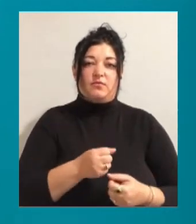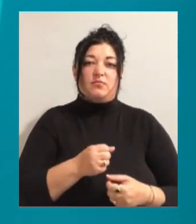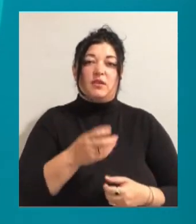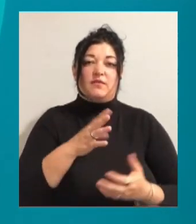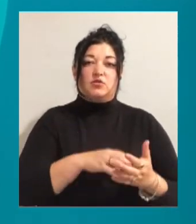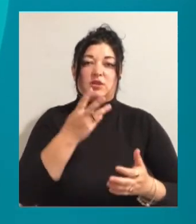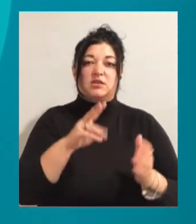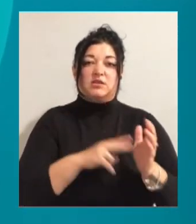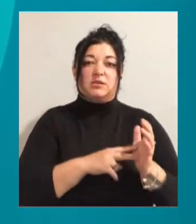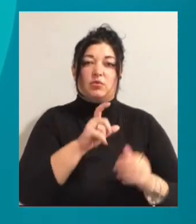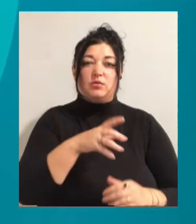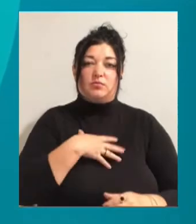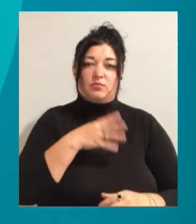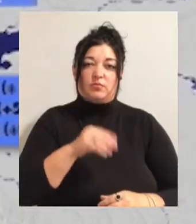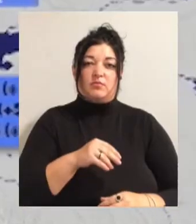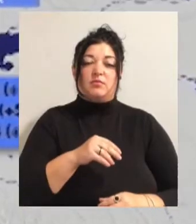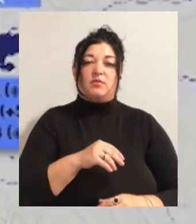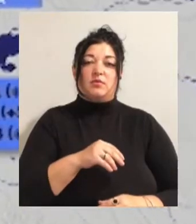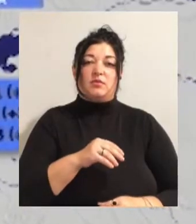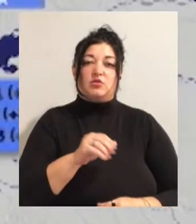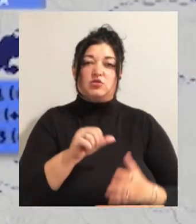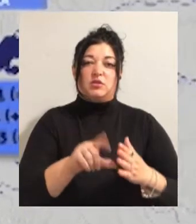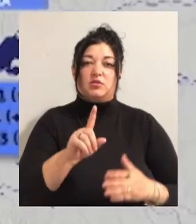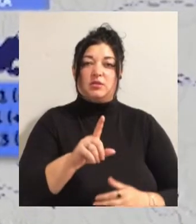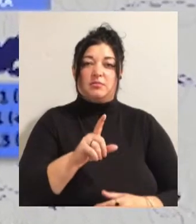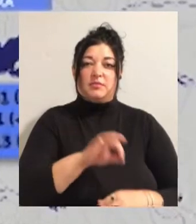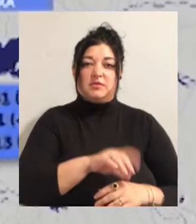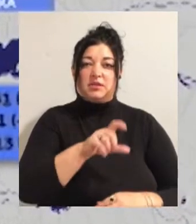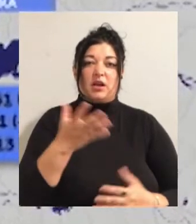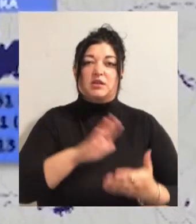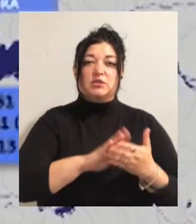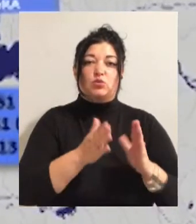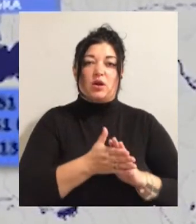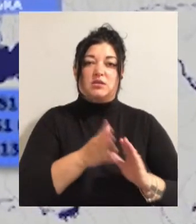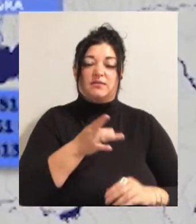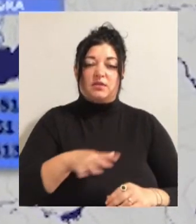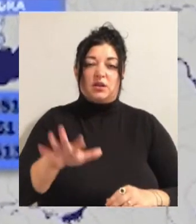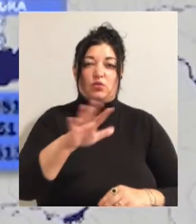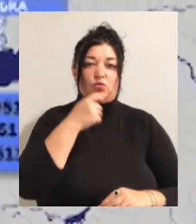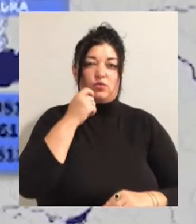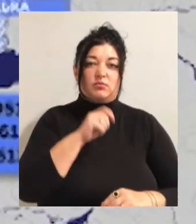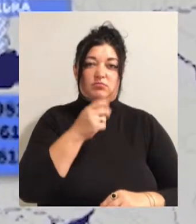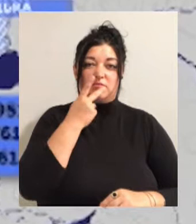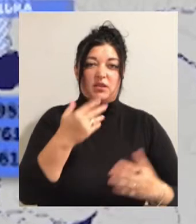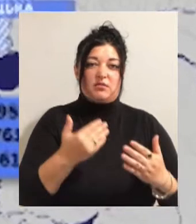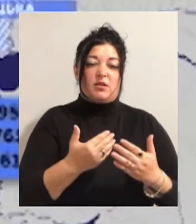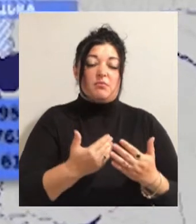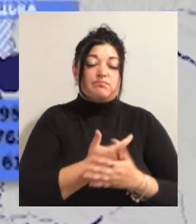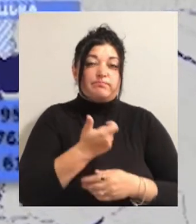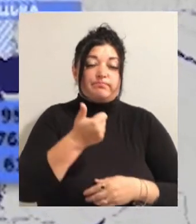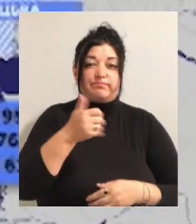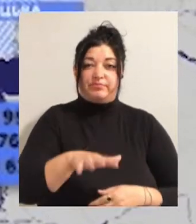людей. І помер 51 пацієнт. Яка ситуація в регіонах, ви можете побачити на цій карті. Найбільше нових випадків на